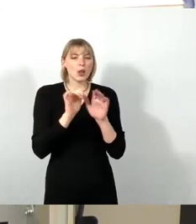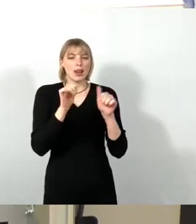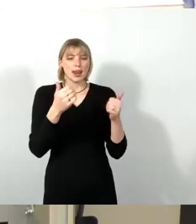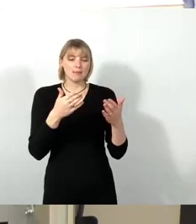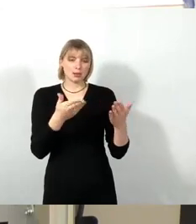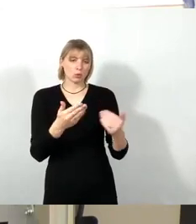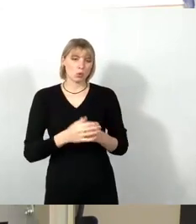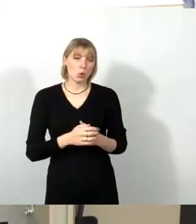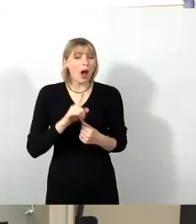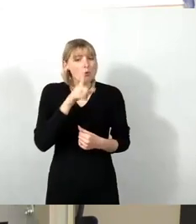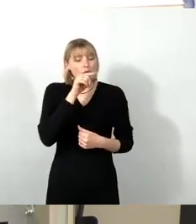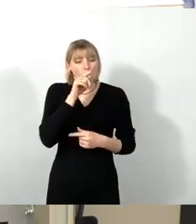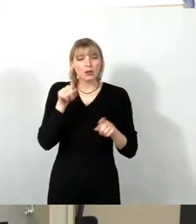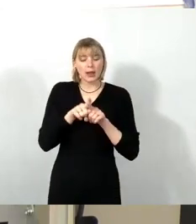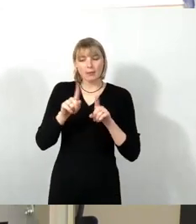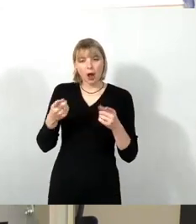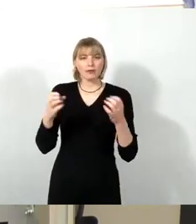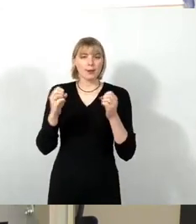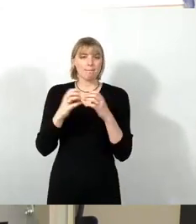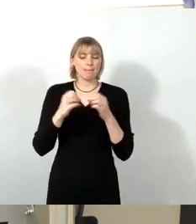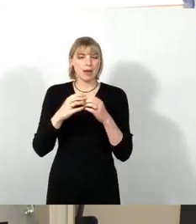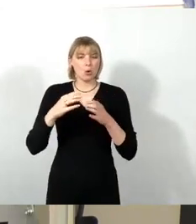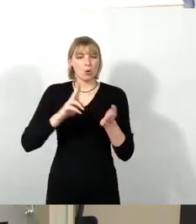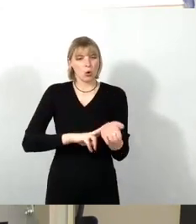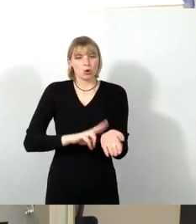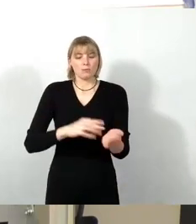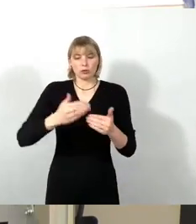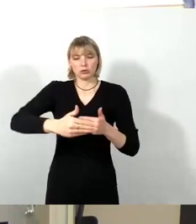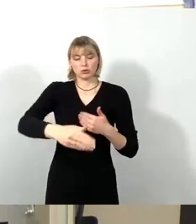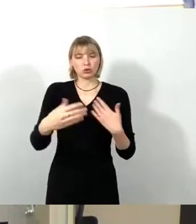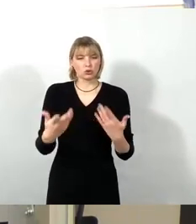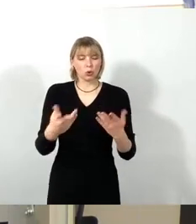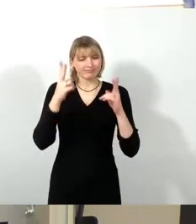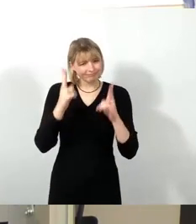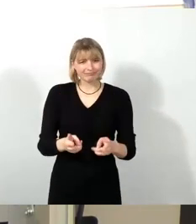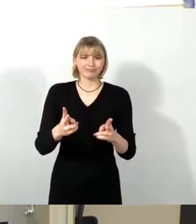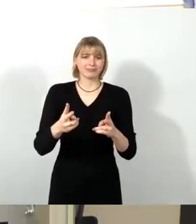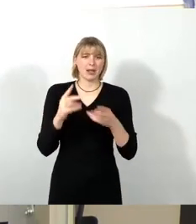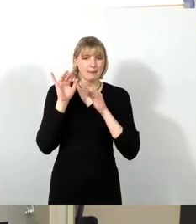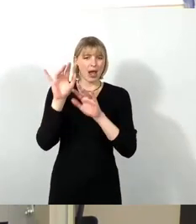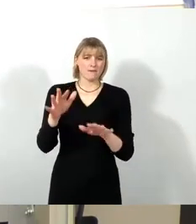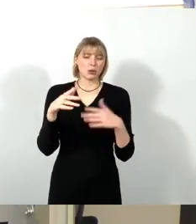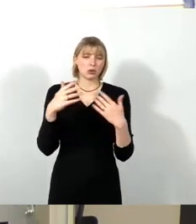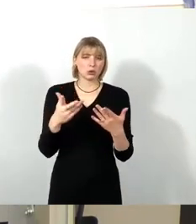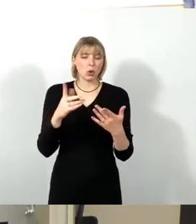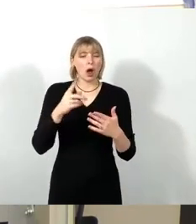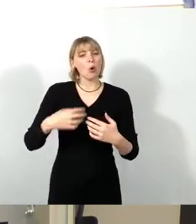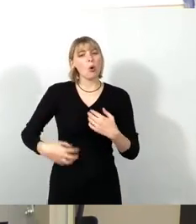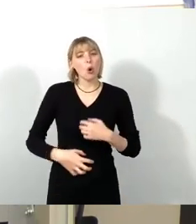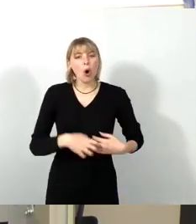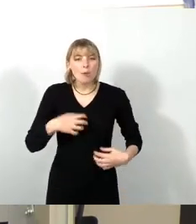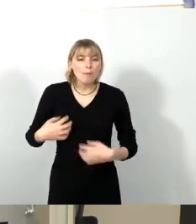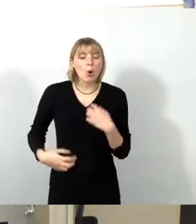in ihrem Biorhythmus massiv beeinträchtigt. Das führt zu hormonellen Umstellungen und das führt